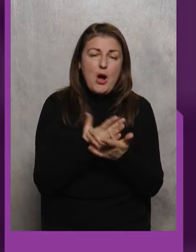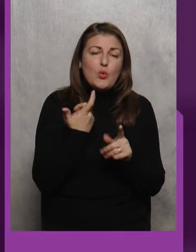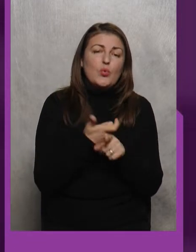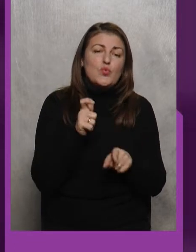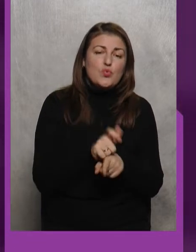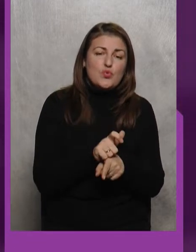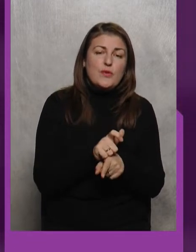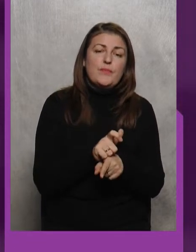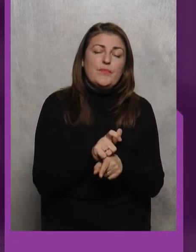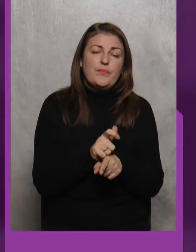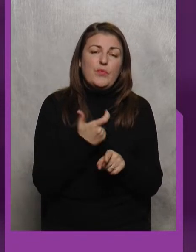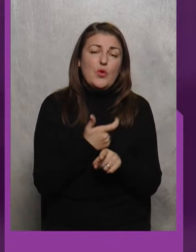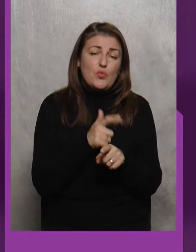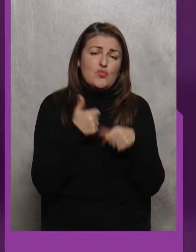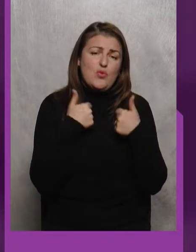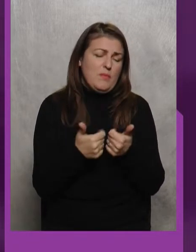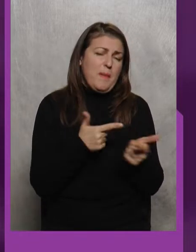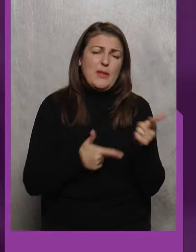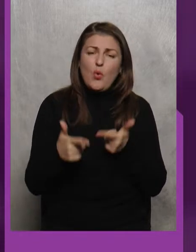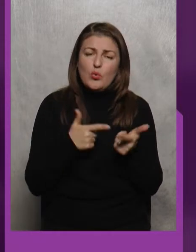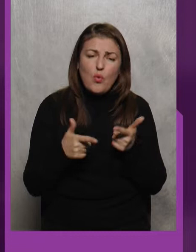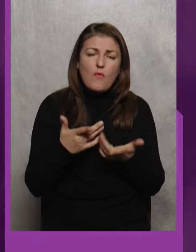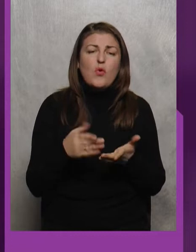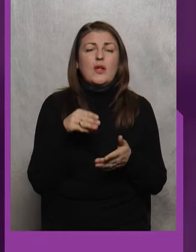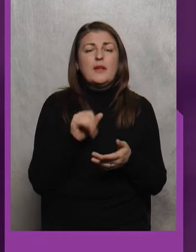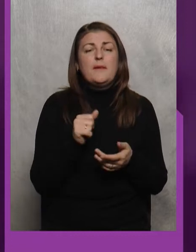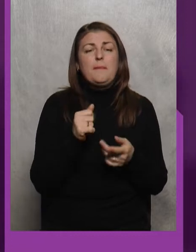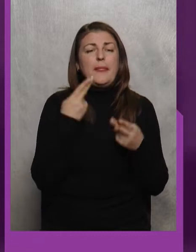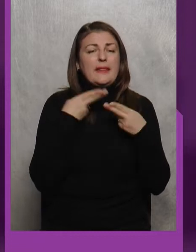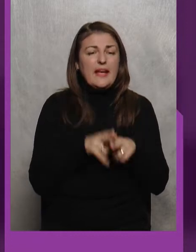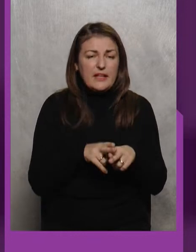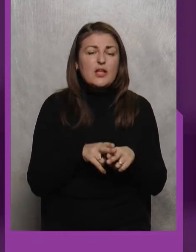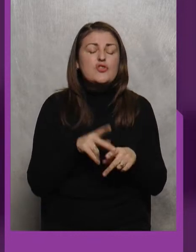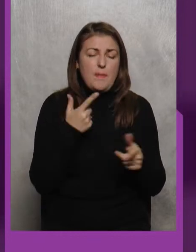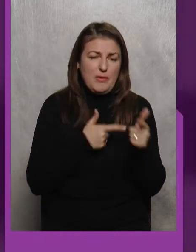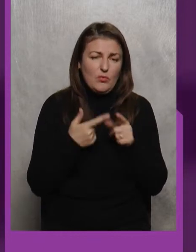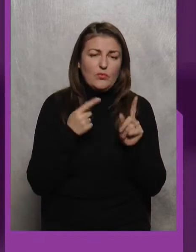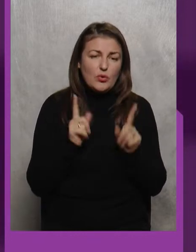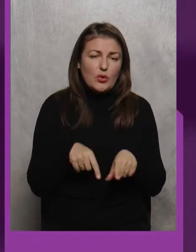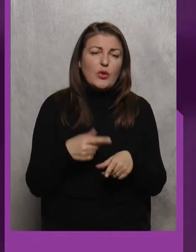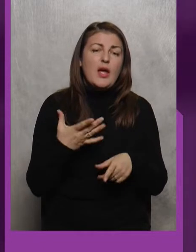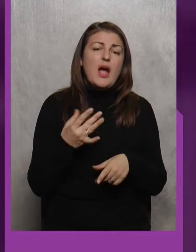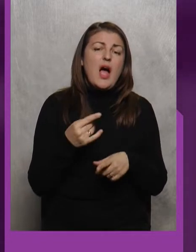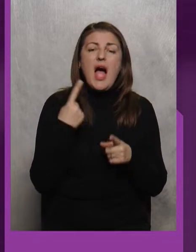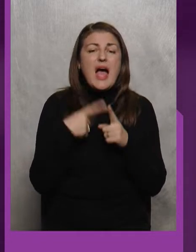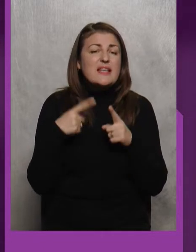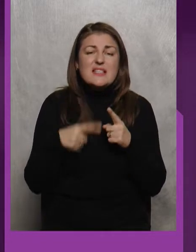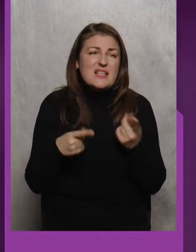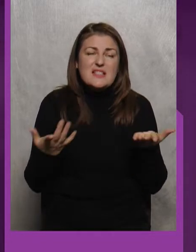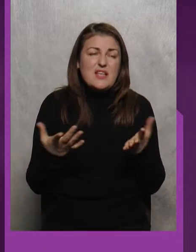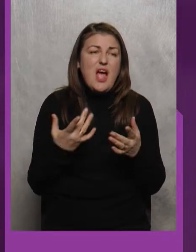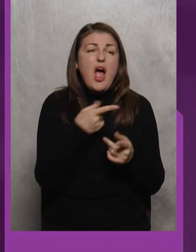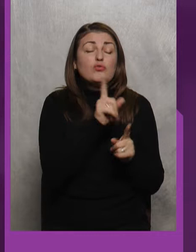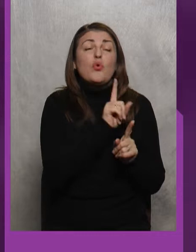Дуже добре підготовку Та Технічне війна підготовлене Різниця Те що воно не